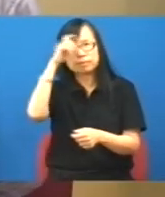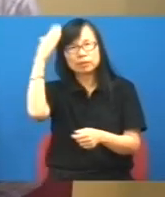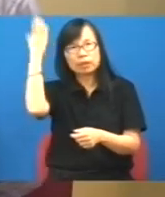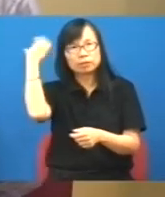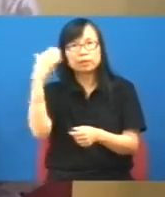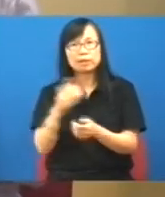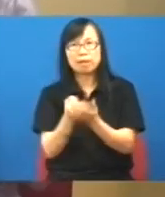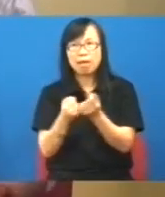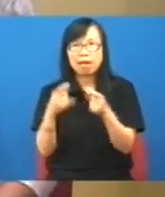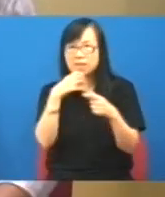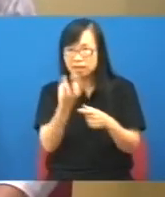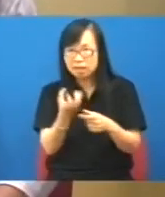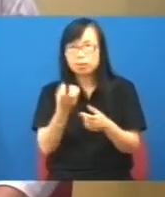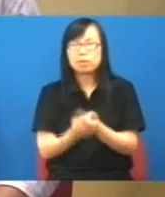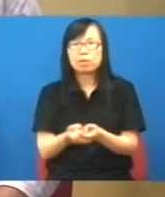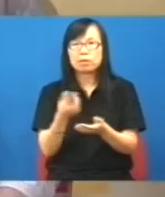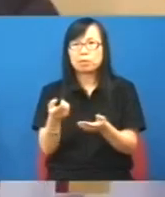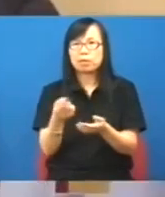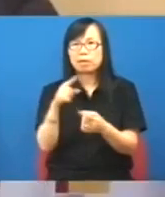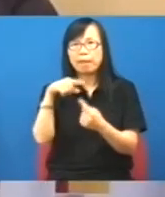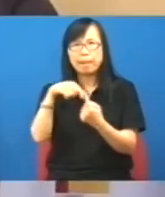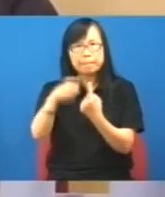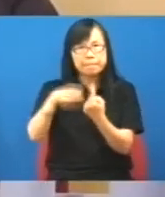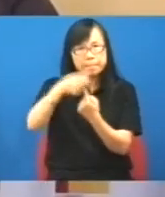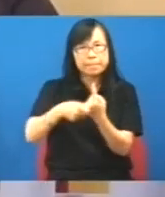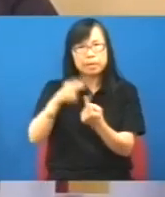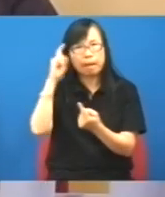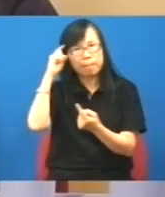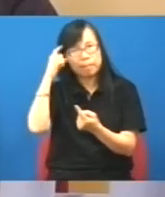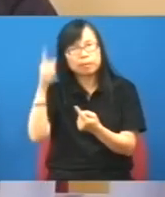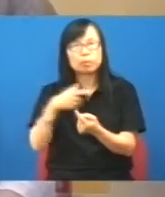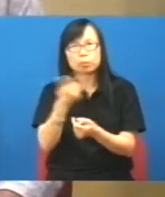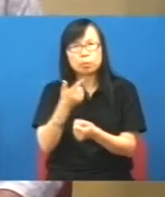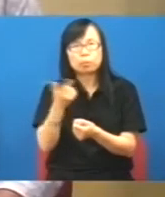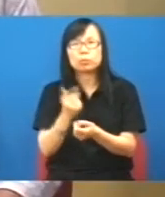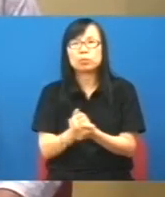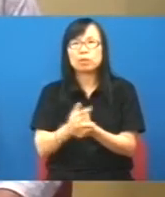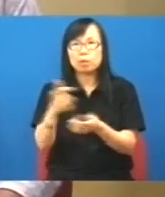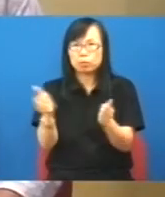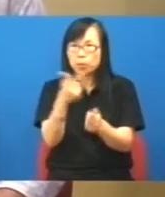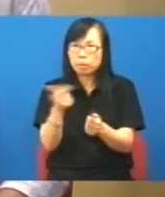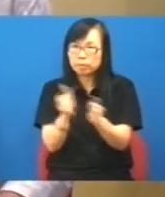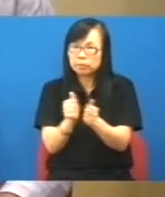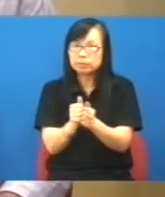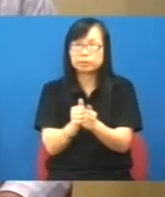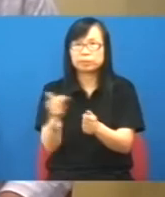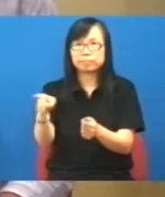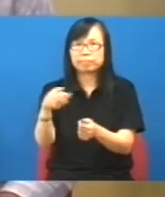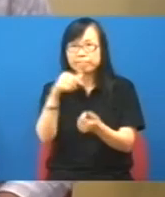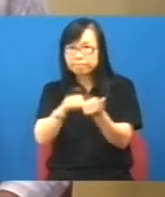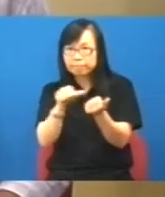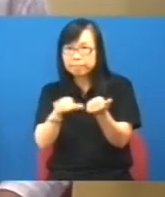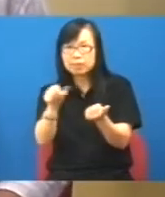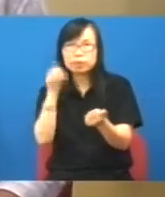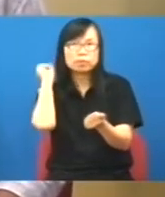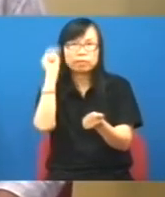果金》這件事都是一條蕉引起這個軒然大波甚至很多朋友都覺得議員扔蕉